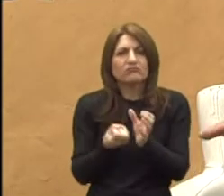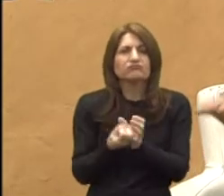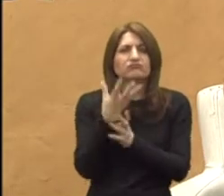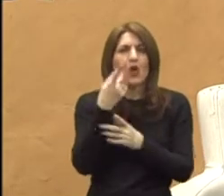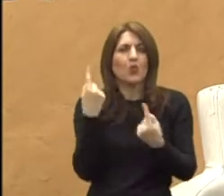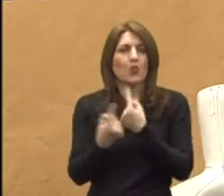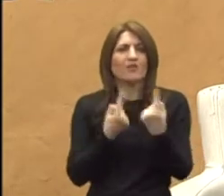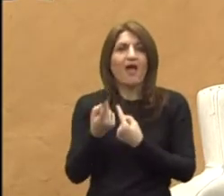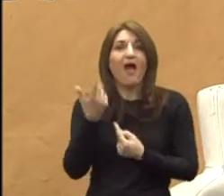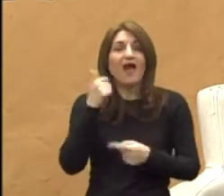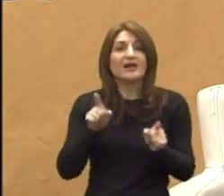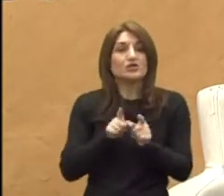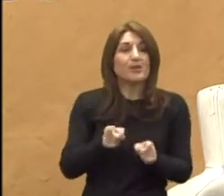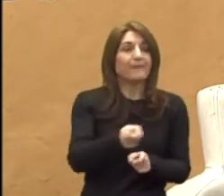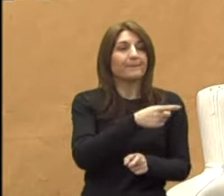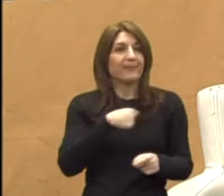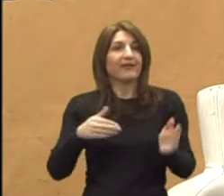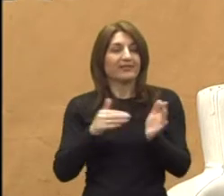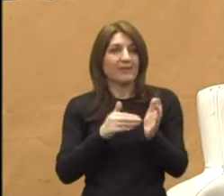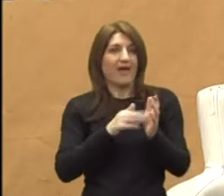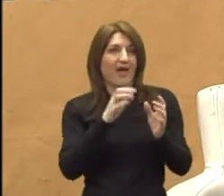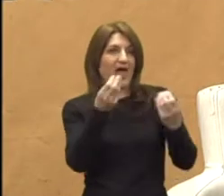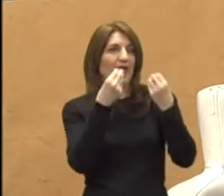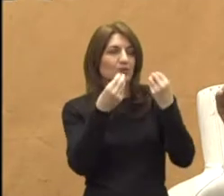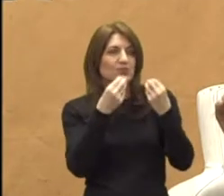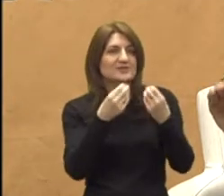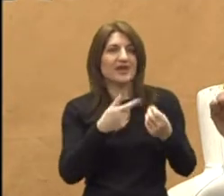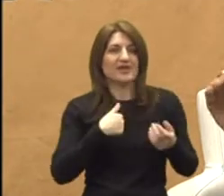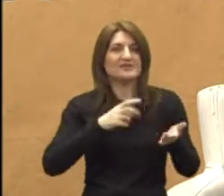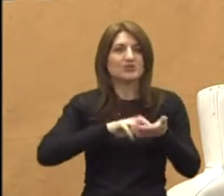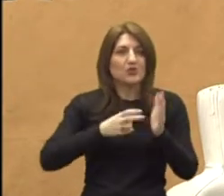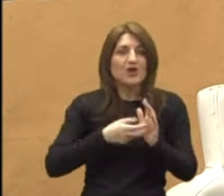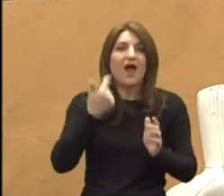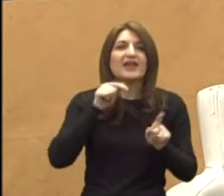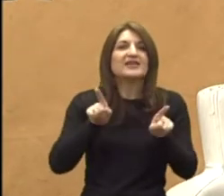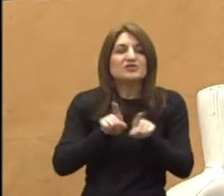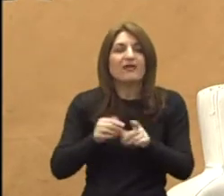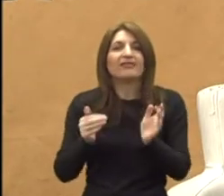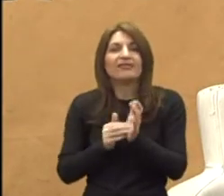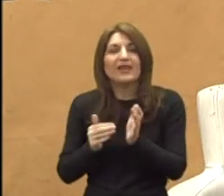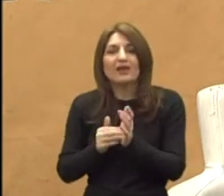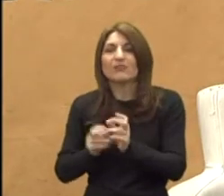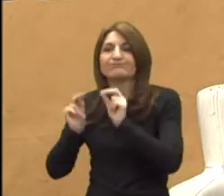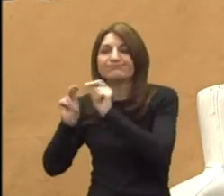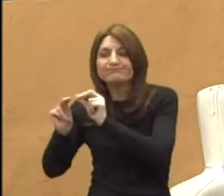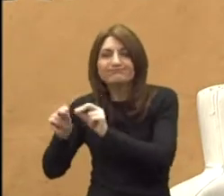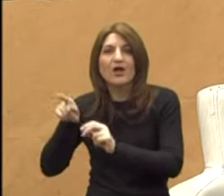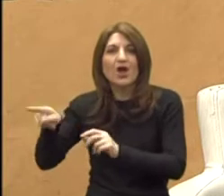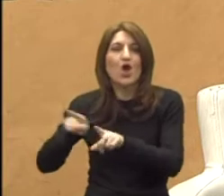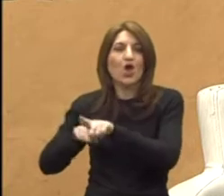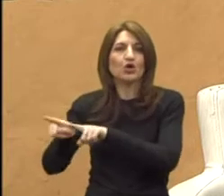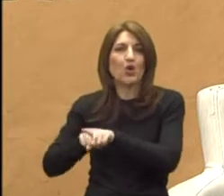educirati nas, stručnjake koje radimo i moramo isto tako djelovati i na roditelja.